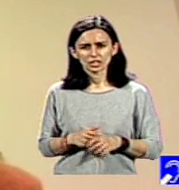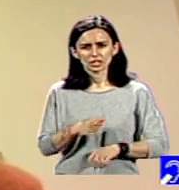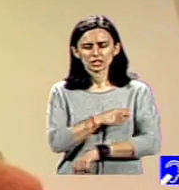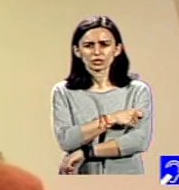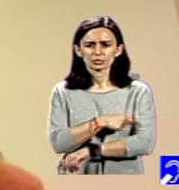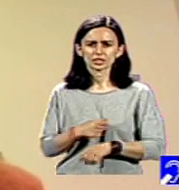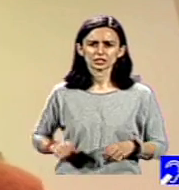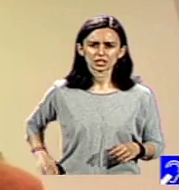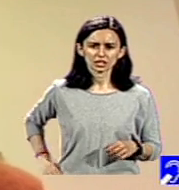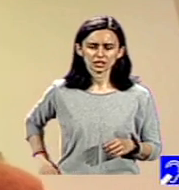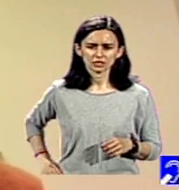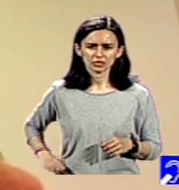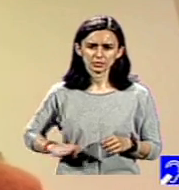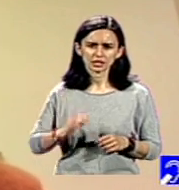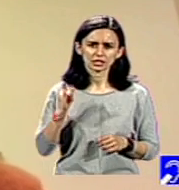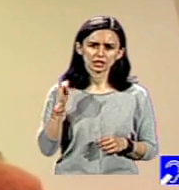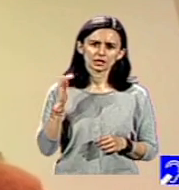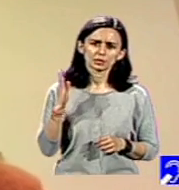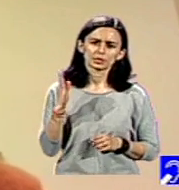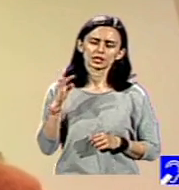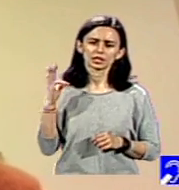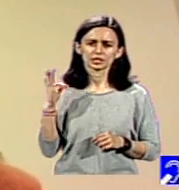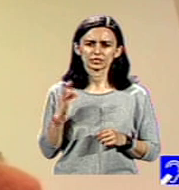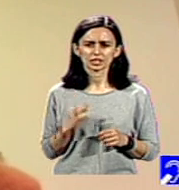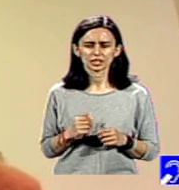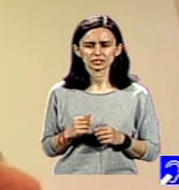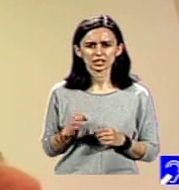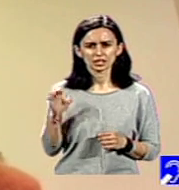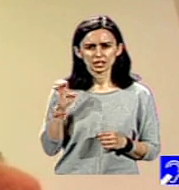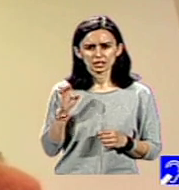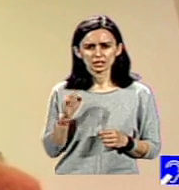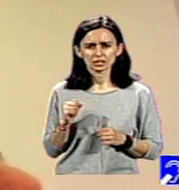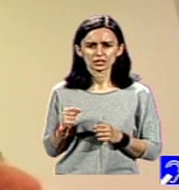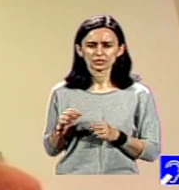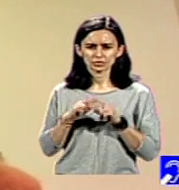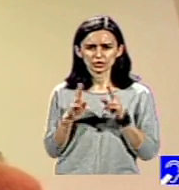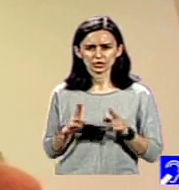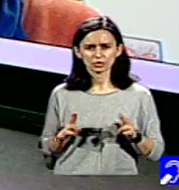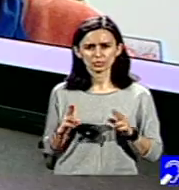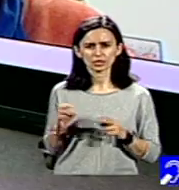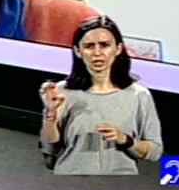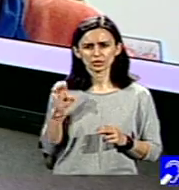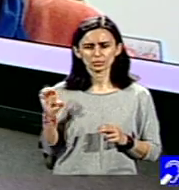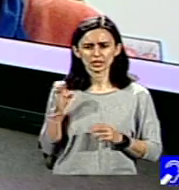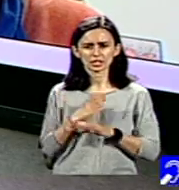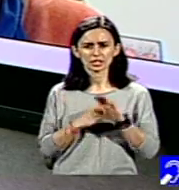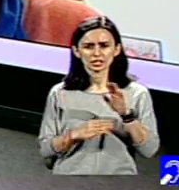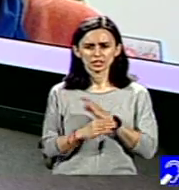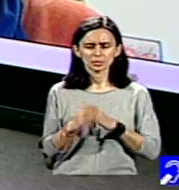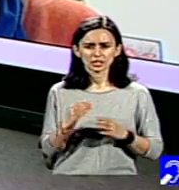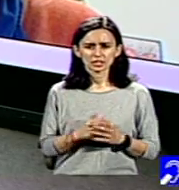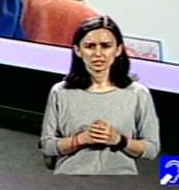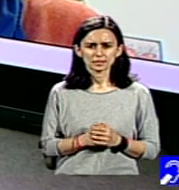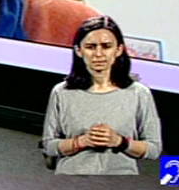femei de la EDF. EDF este European Disability Forum. altfel, sunt organizații la care voi